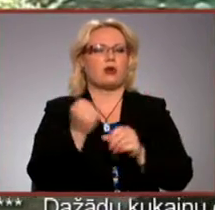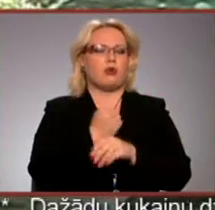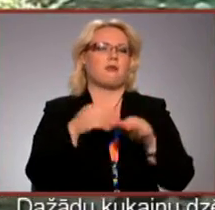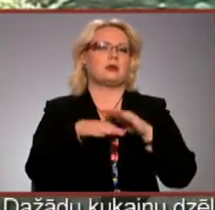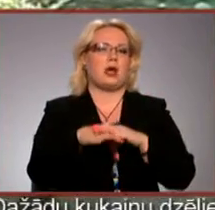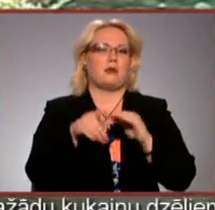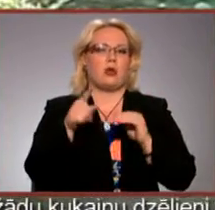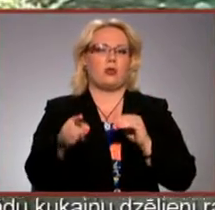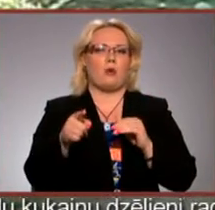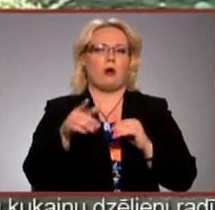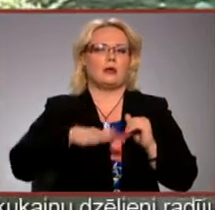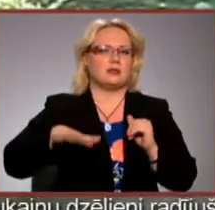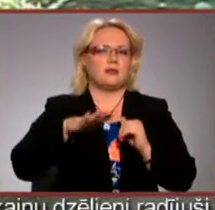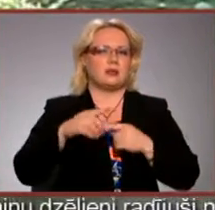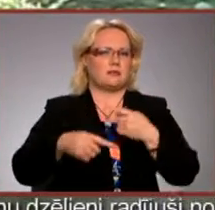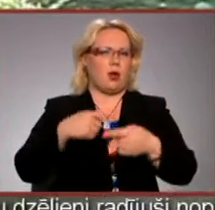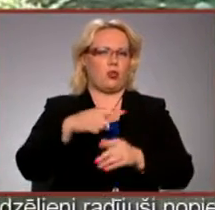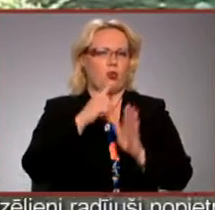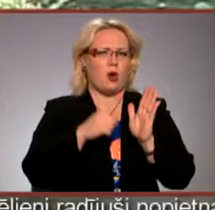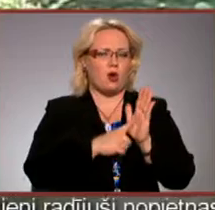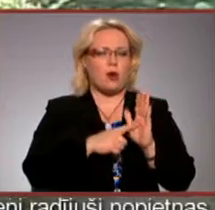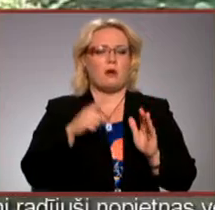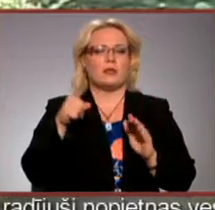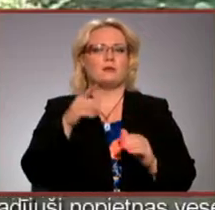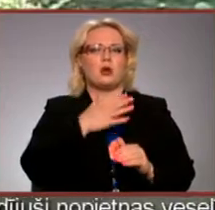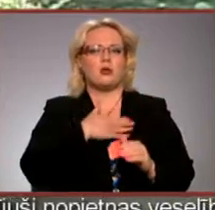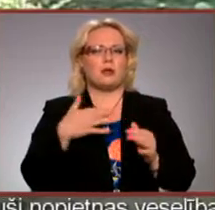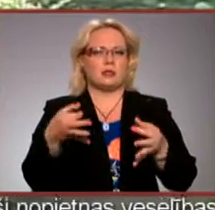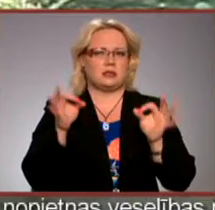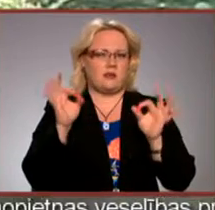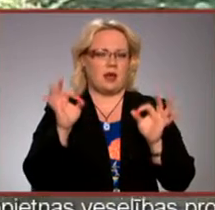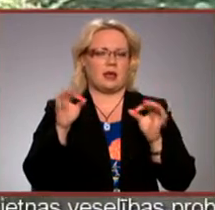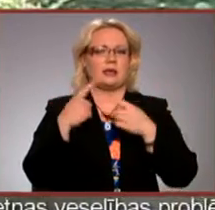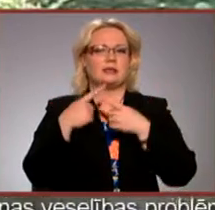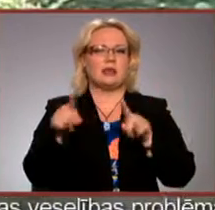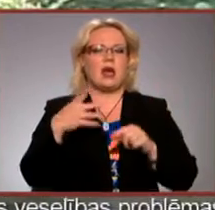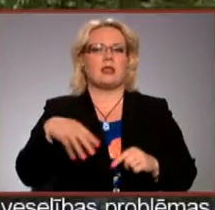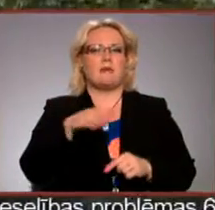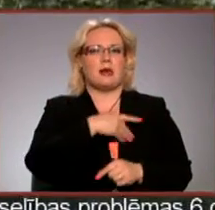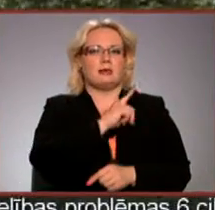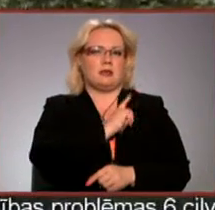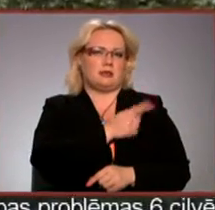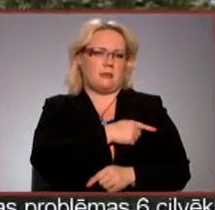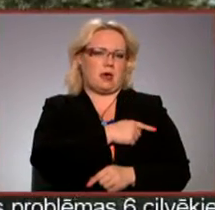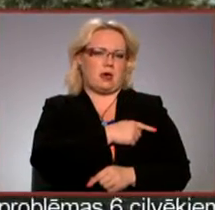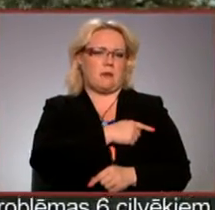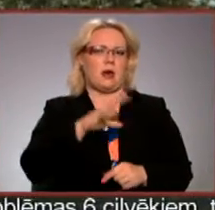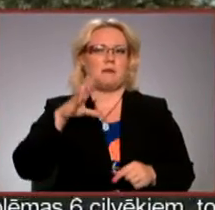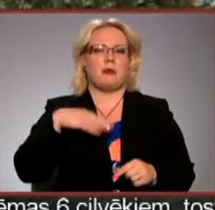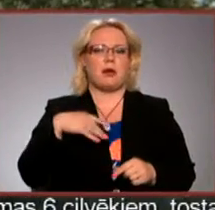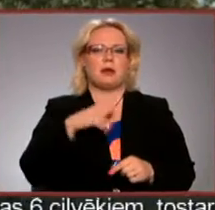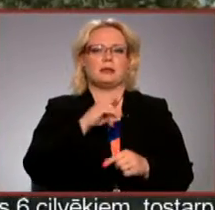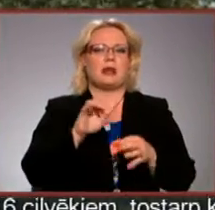saglabāt to dzimtsmantojumu? Tas bija ļoti svarīgi, jo kaut kā citādāk mēs nespējām. Pēc